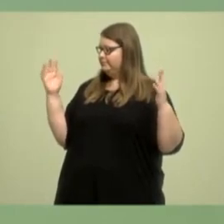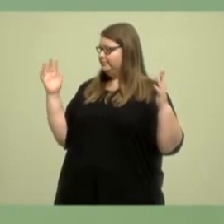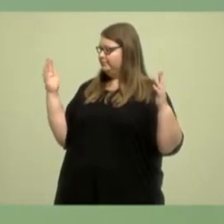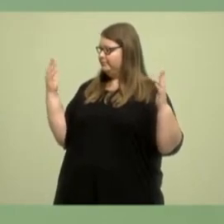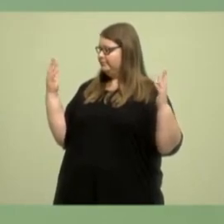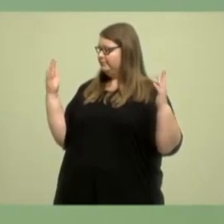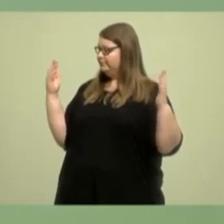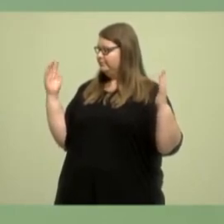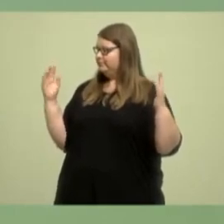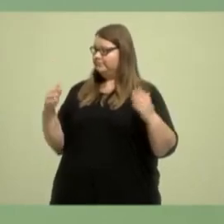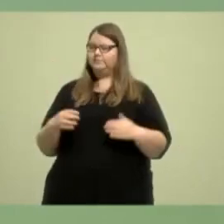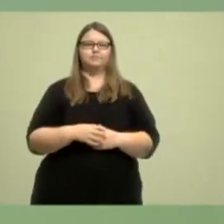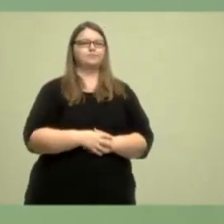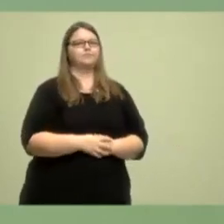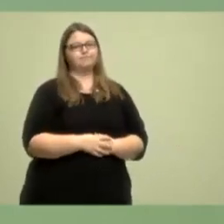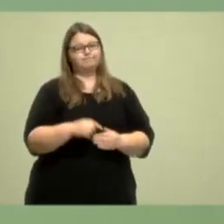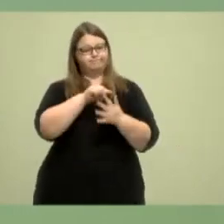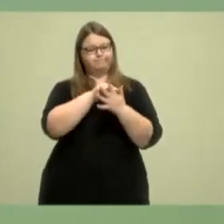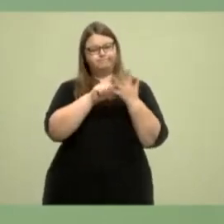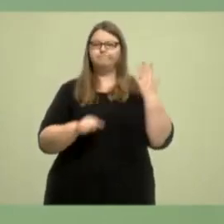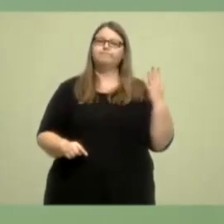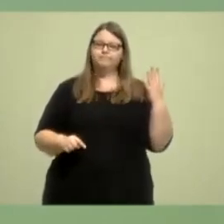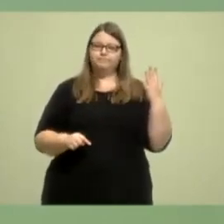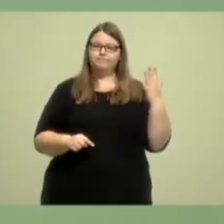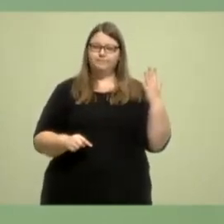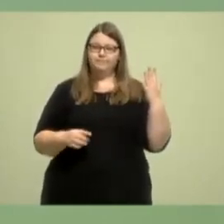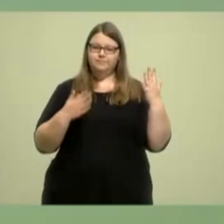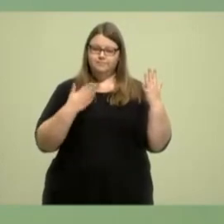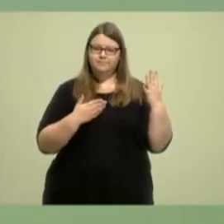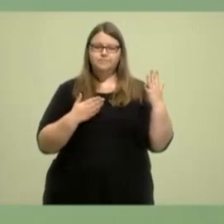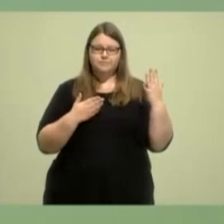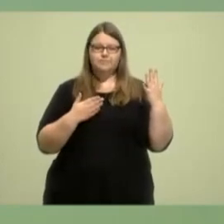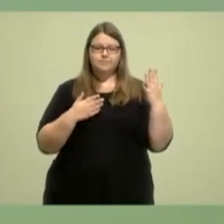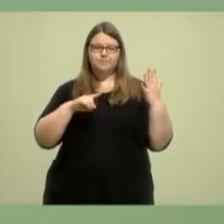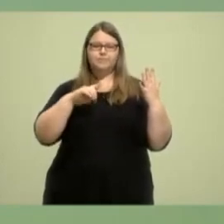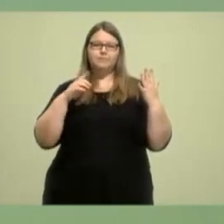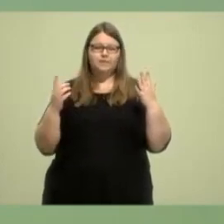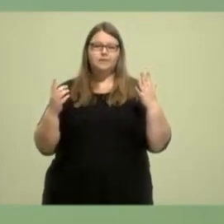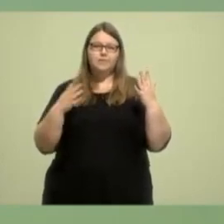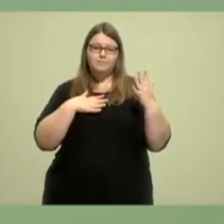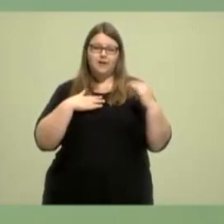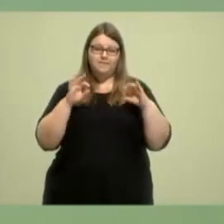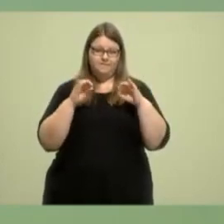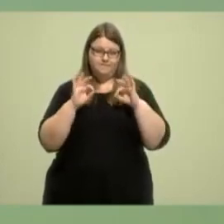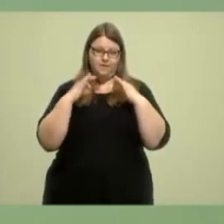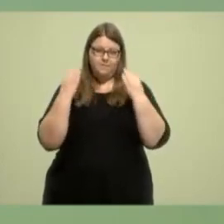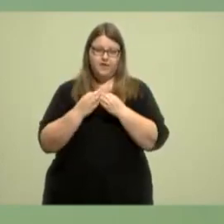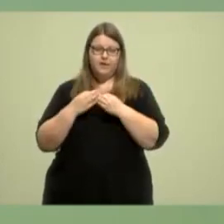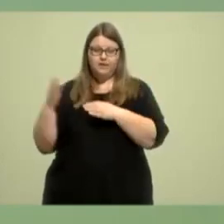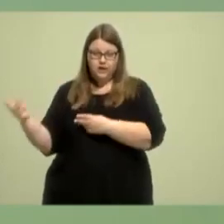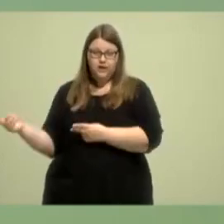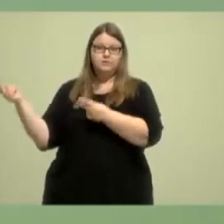Und diese Punkte, diese prägten auch das Ankommen und das Leben meiner Familie und zwar über